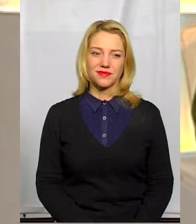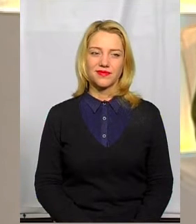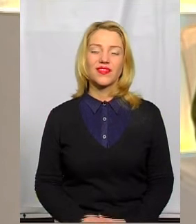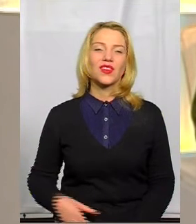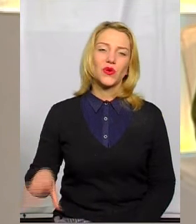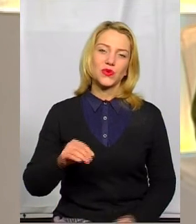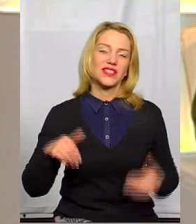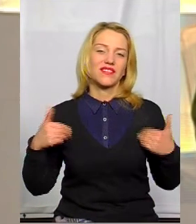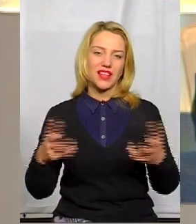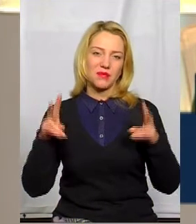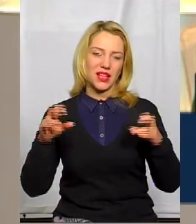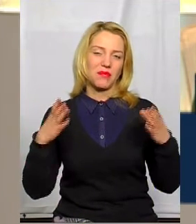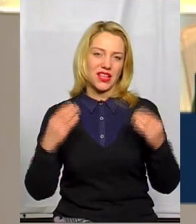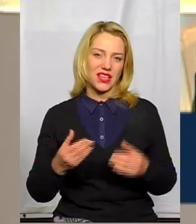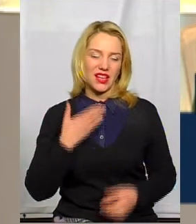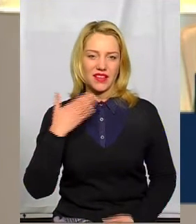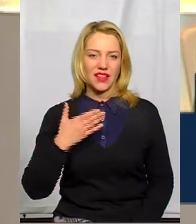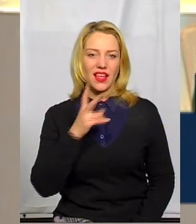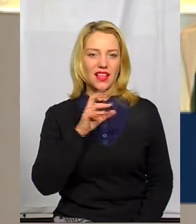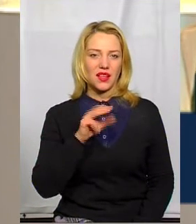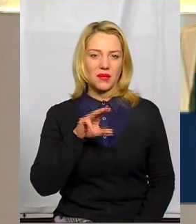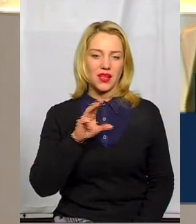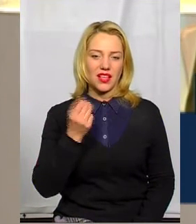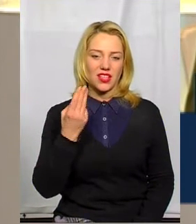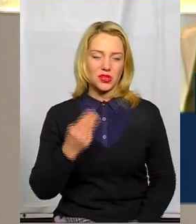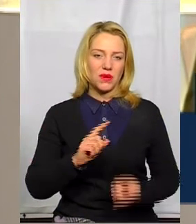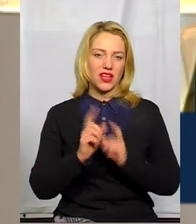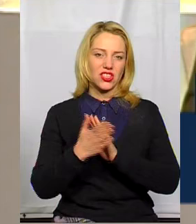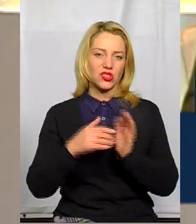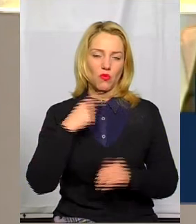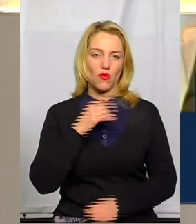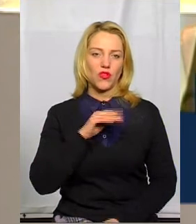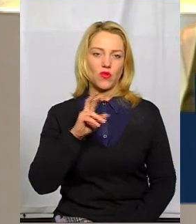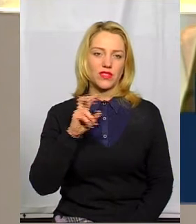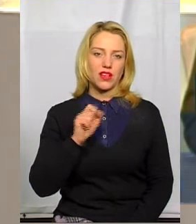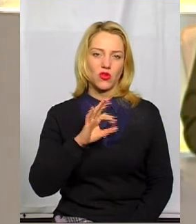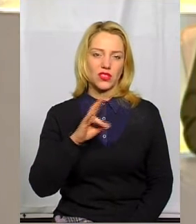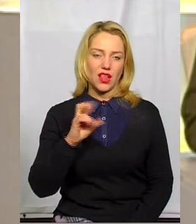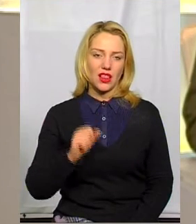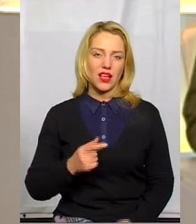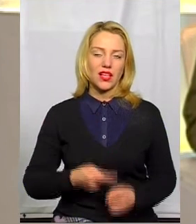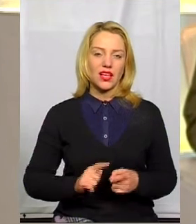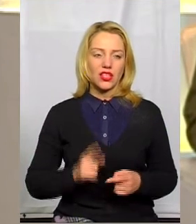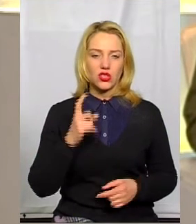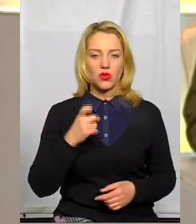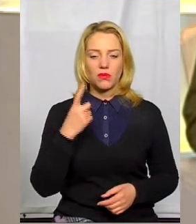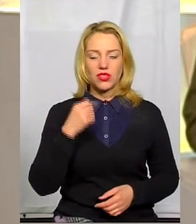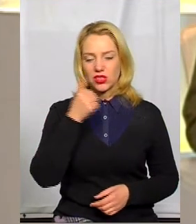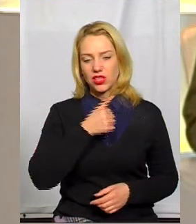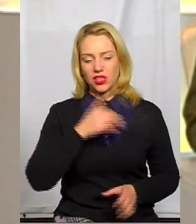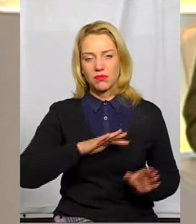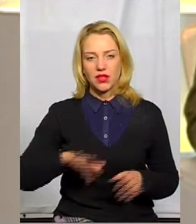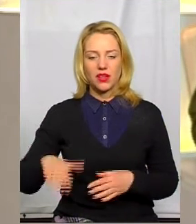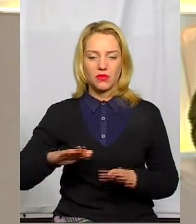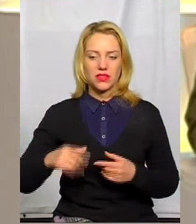Усіх вітаємо в темі дня. Мене звати Олена Киміняш. На жестову мову перекладає Оксана Фіновська. 101 рік минає